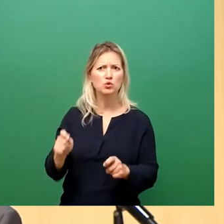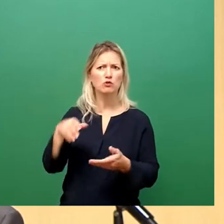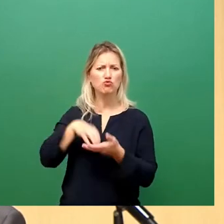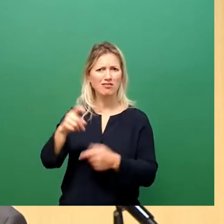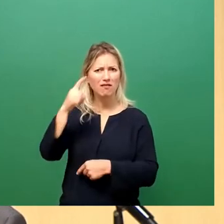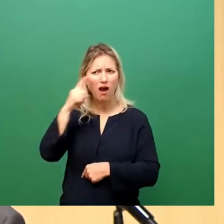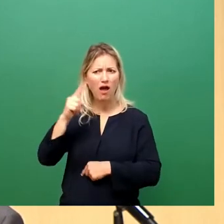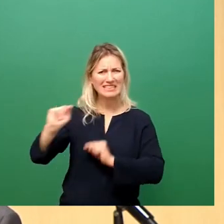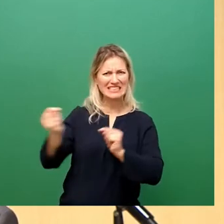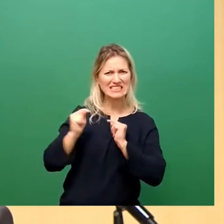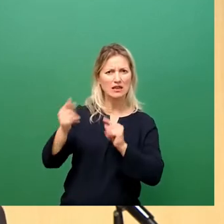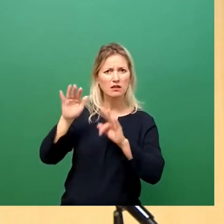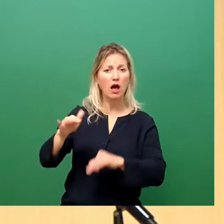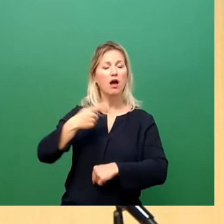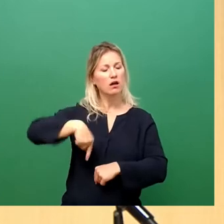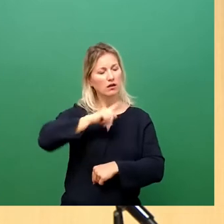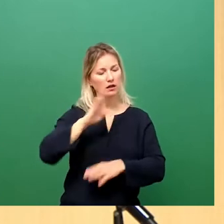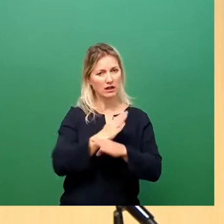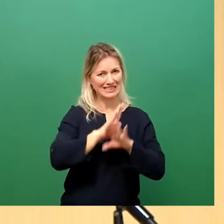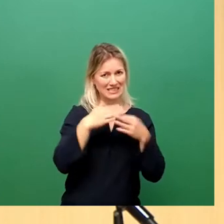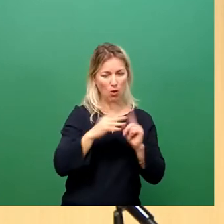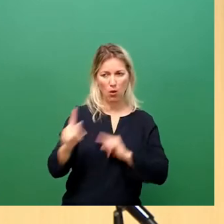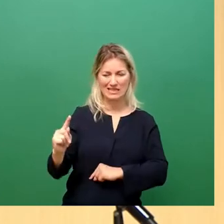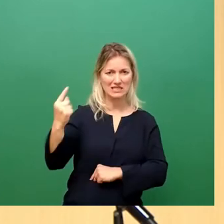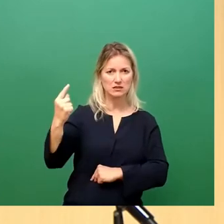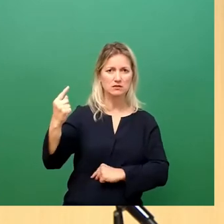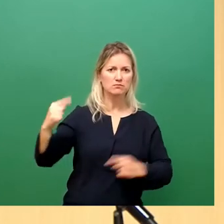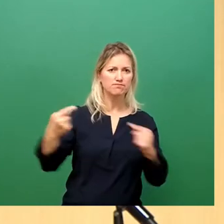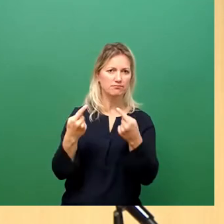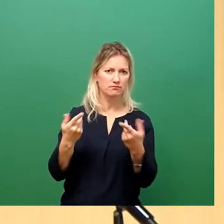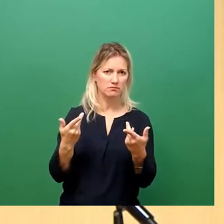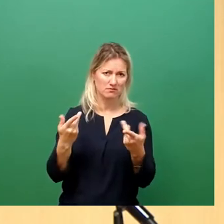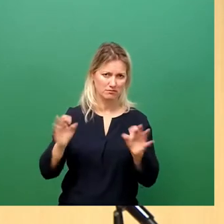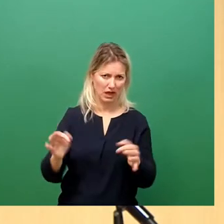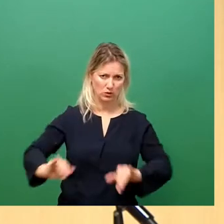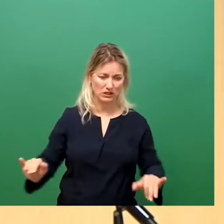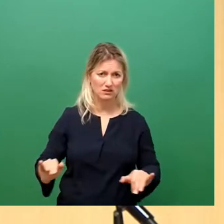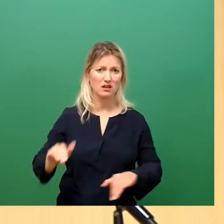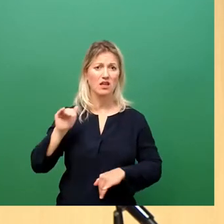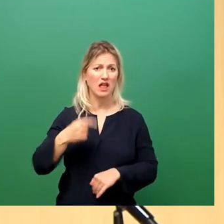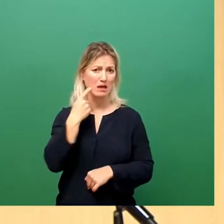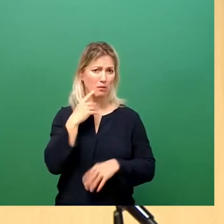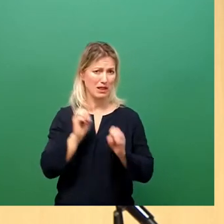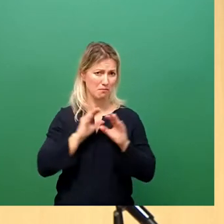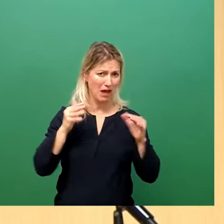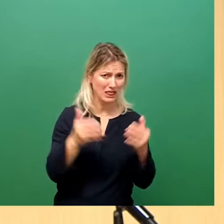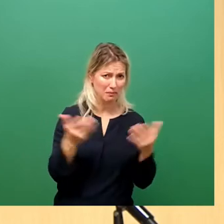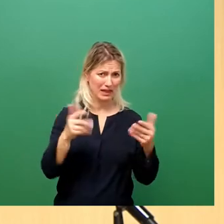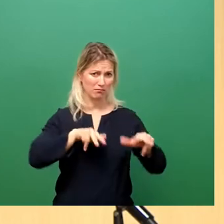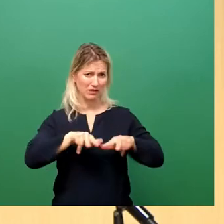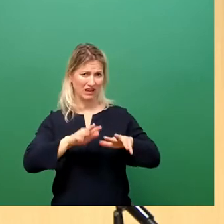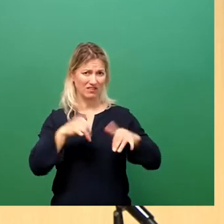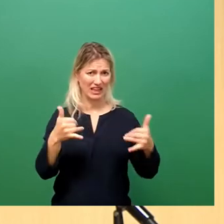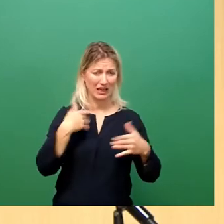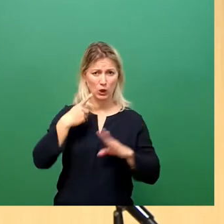Verwaltung hineinzutreiben. Wir haben sowohl die Pandemie als auch die Ukraine-Situation zu meistern und